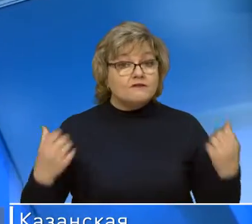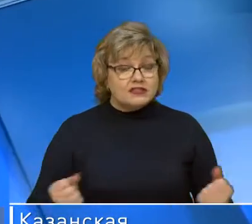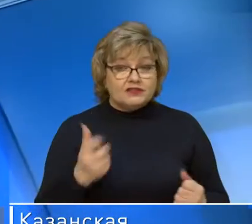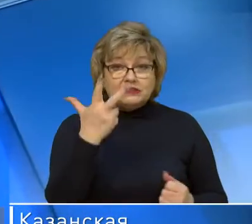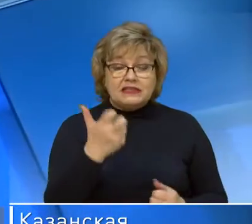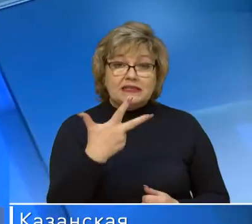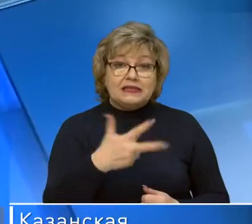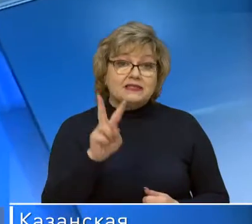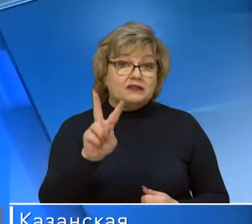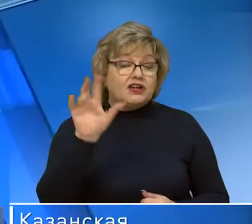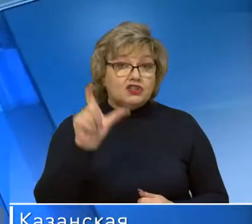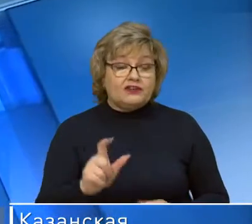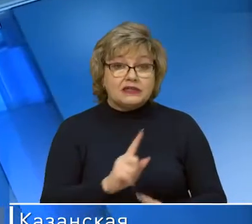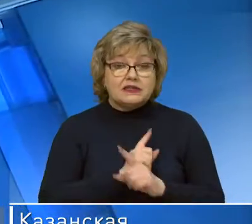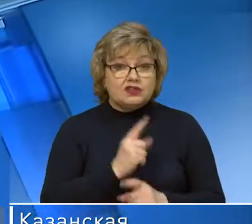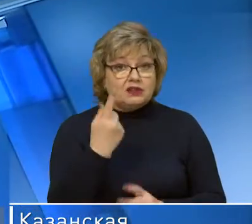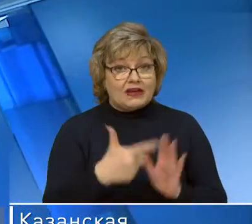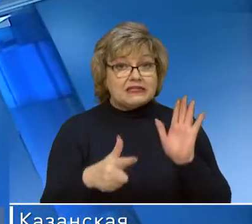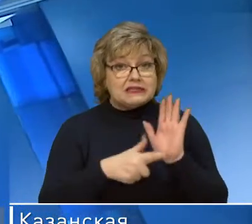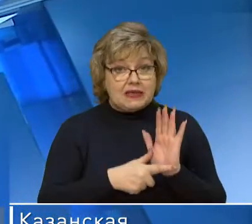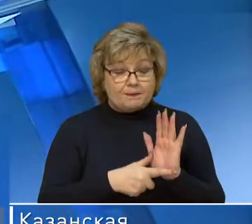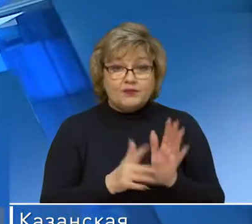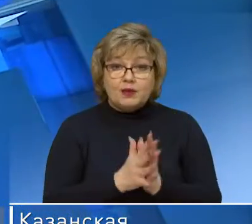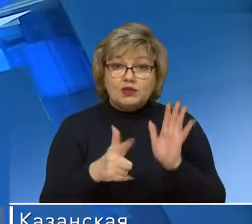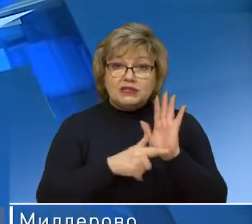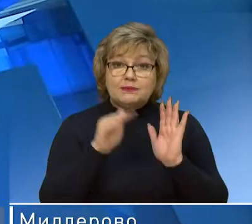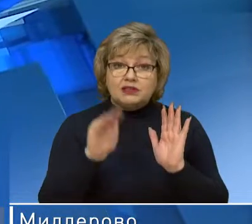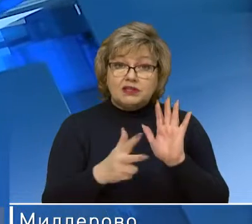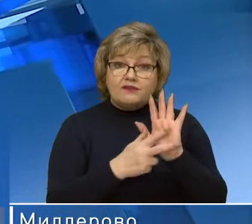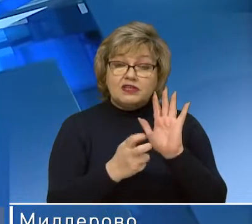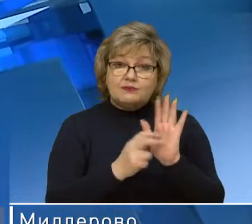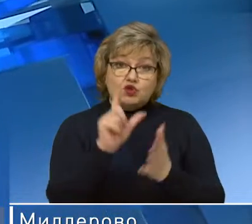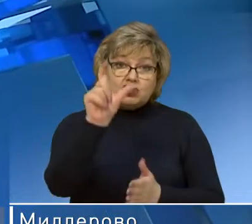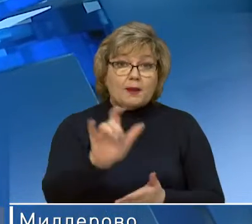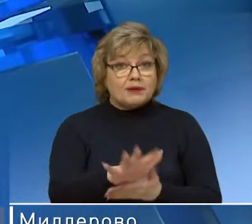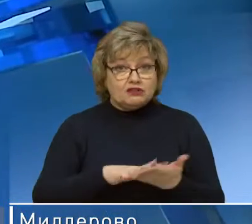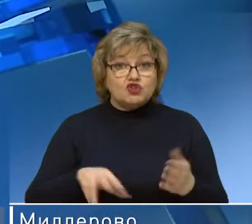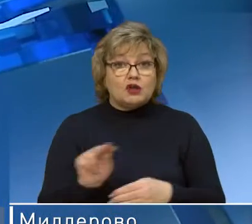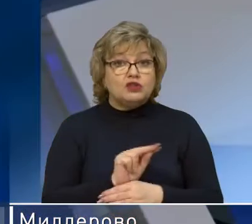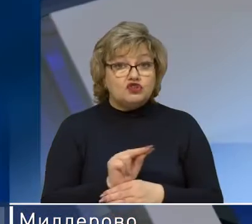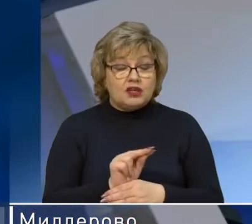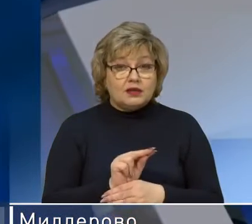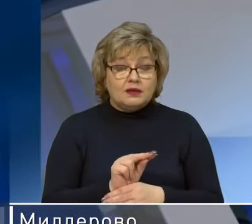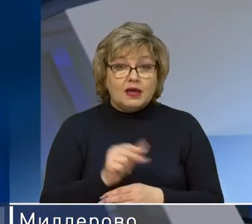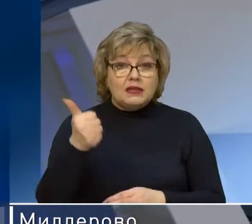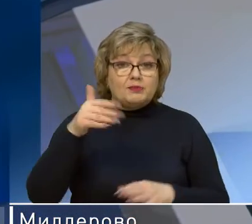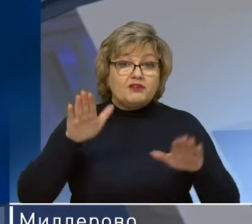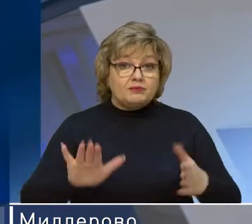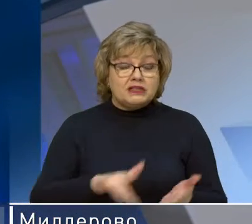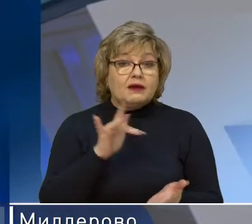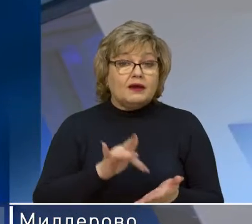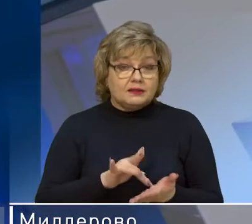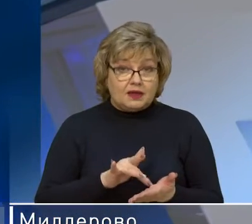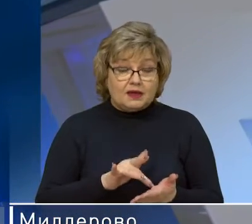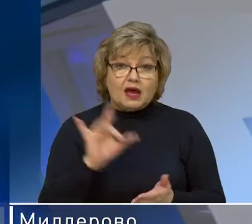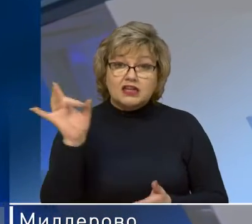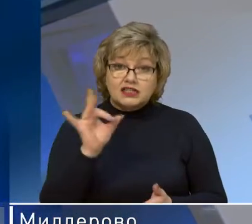332 человека, скончалось 27. Более 7800 человек продолжают лечение. Лидеры по региону среди